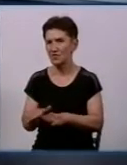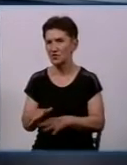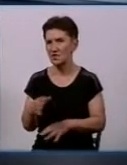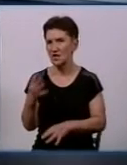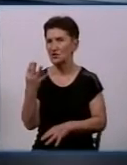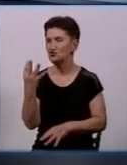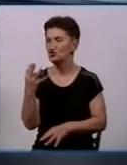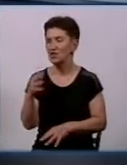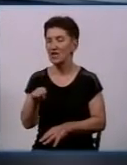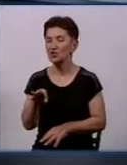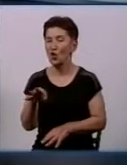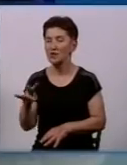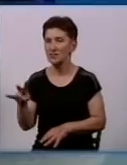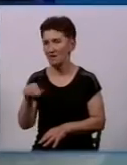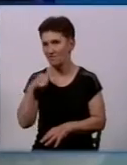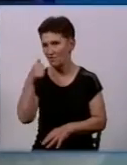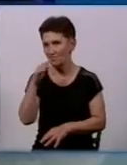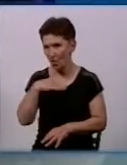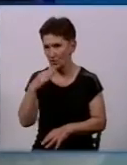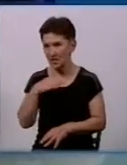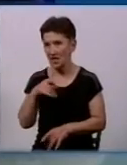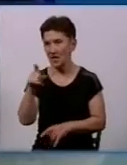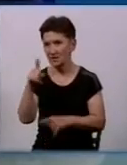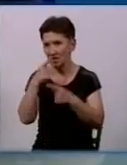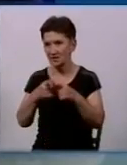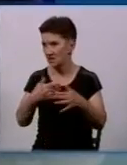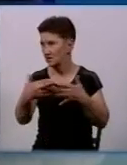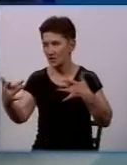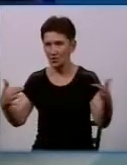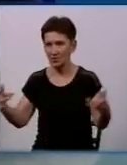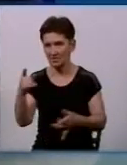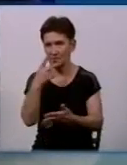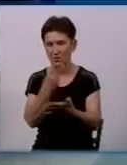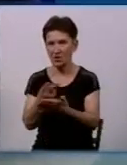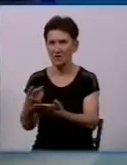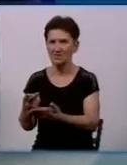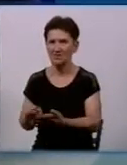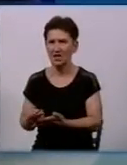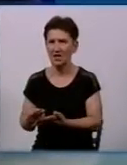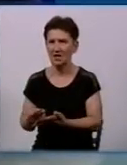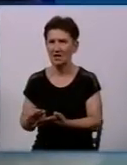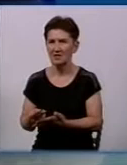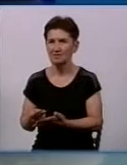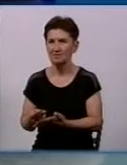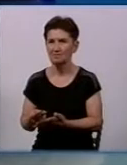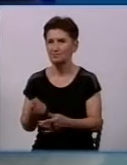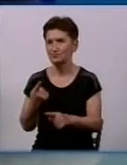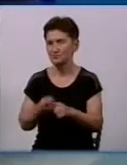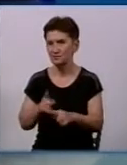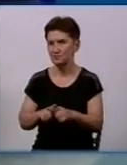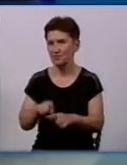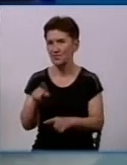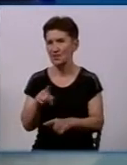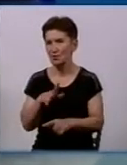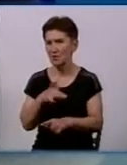води. І ця техніка, як ви бачили, там і показували всі, бачили по місту, вона проїжджала після того, як ми отримали. Це нова техніка,